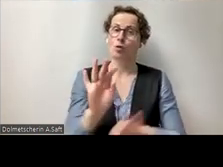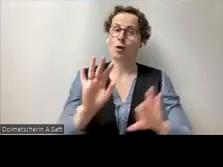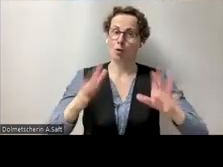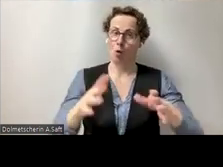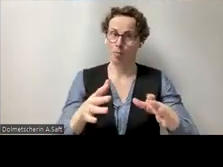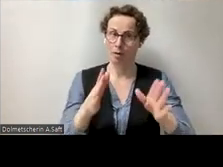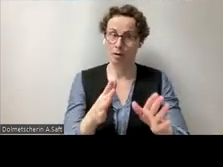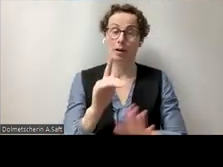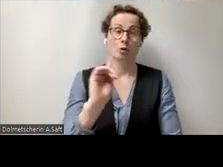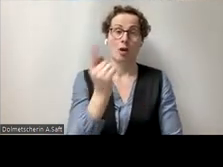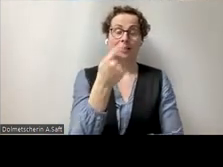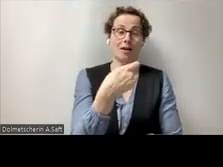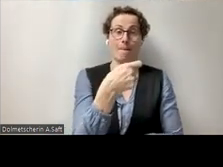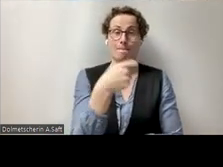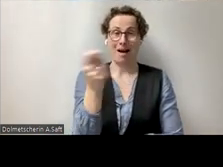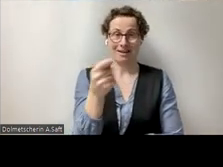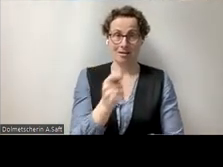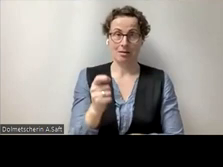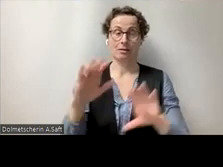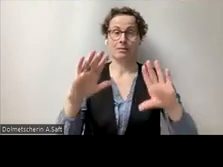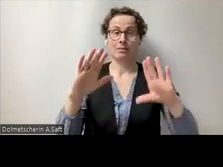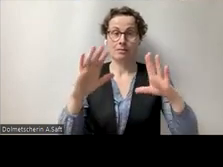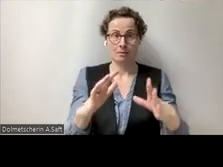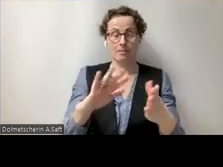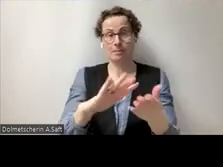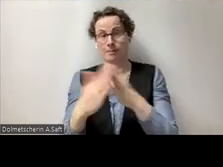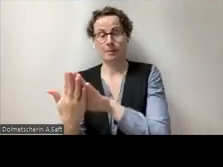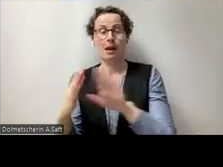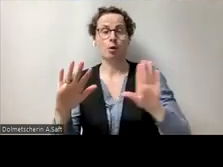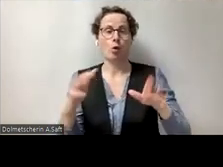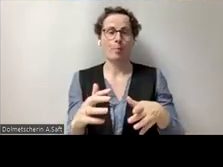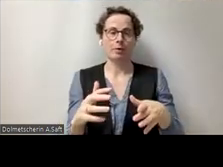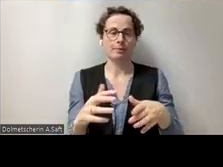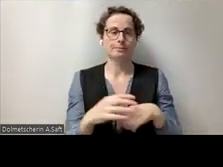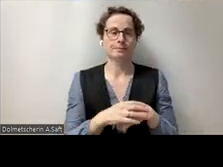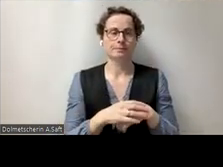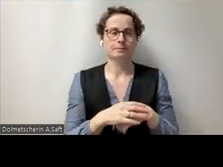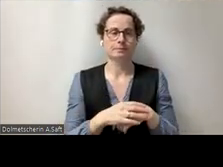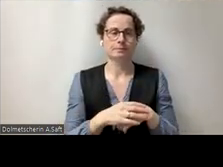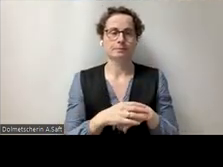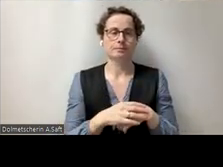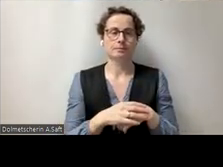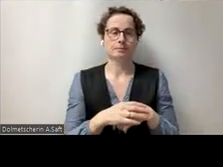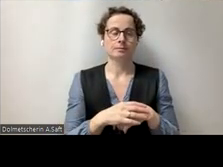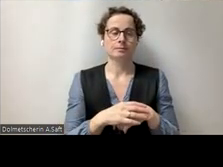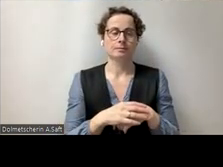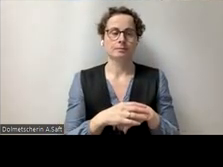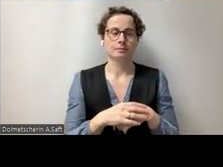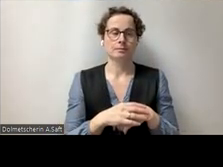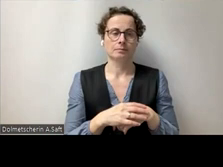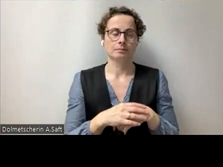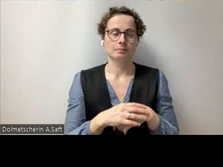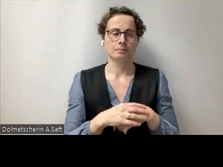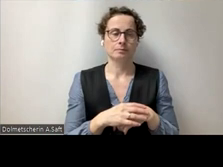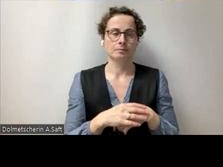alle markieren und sagen, so ich mache da jetzt eine Gruppe draus. Das habe ich schon gemacht. Aber im Prinzip geht es so, dass man, ich zeige es Ihnen mal in einem anderen Beispiel,